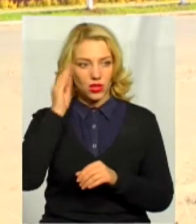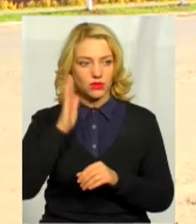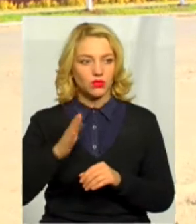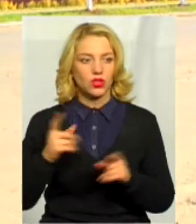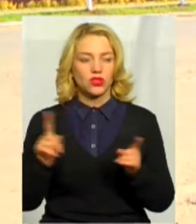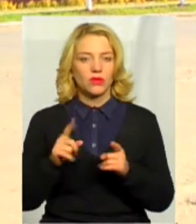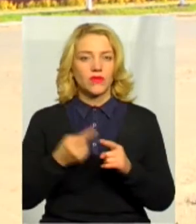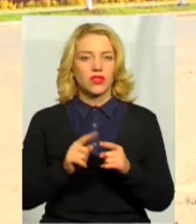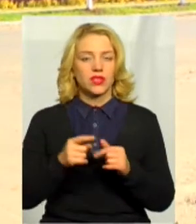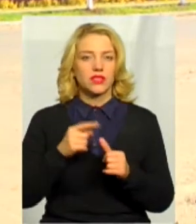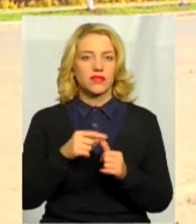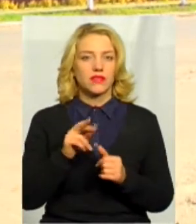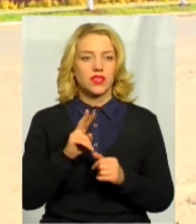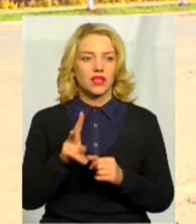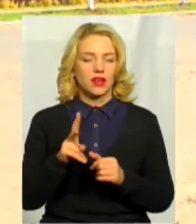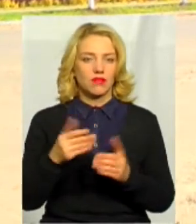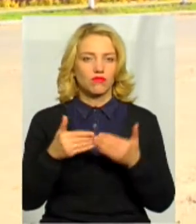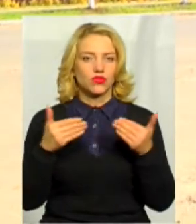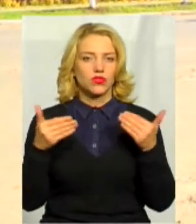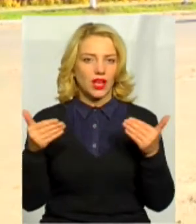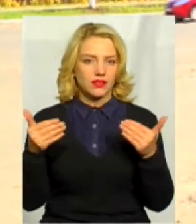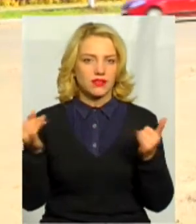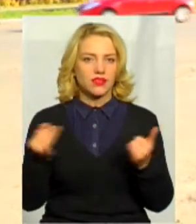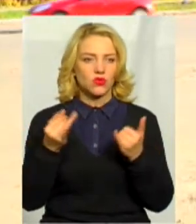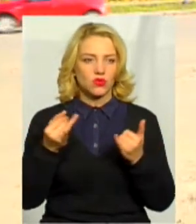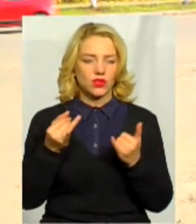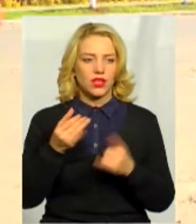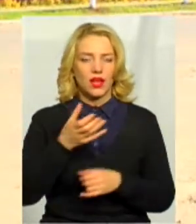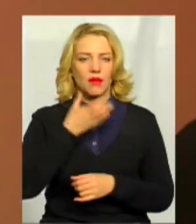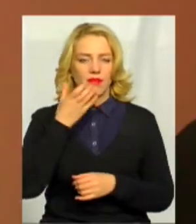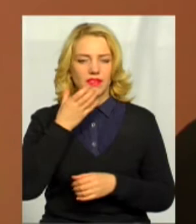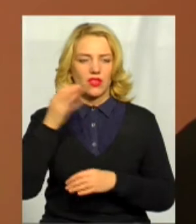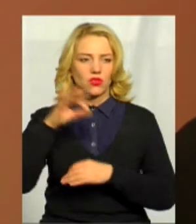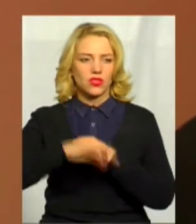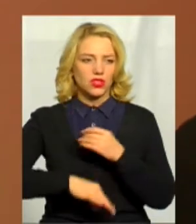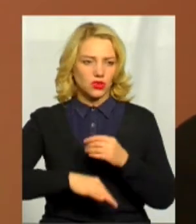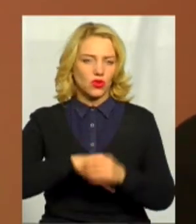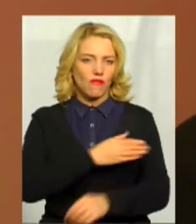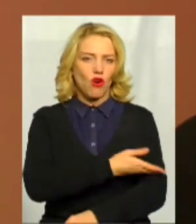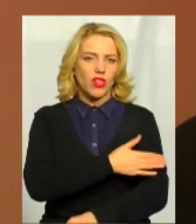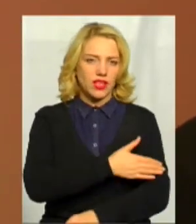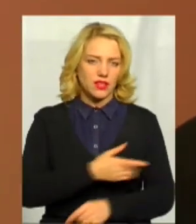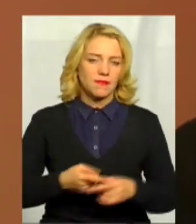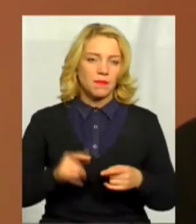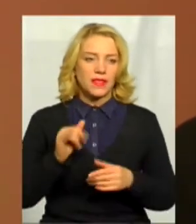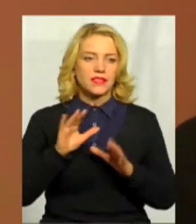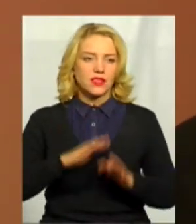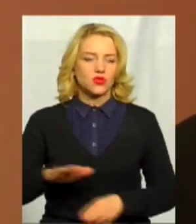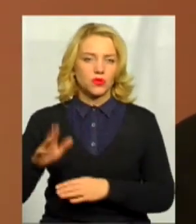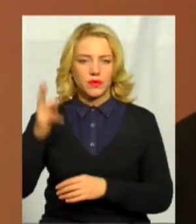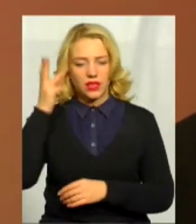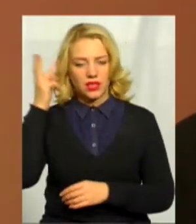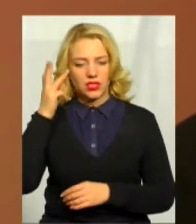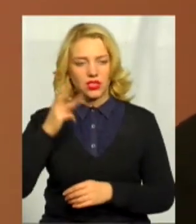називався приблизно як музей історії Південно-Східної Волині. Заступниця начальника управління культури Хмельницької ОДА